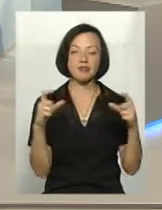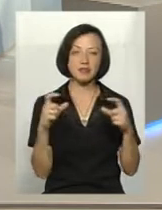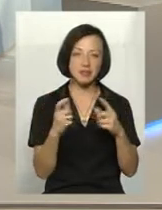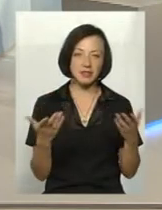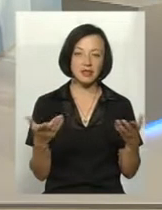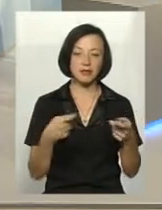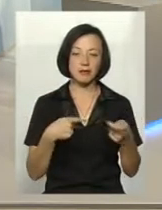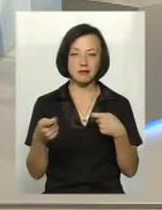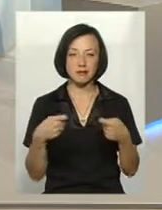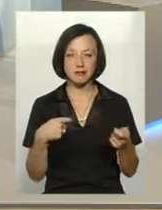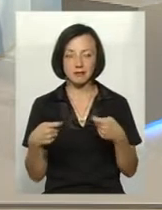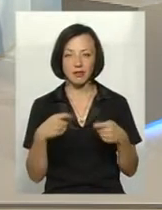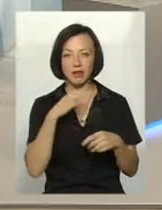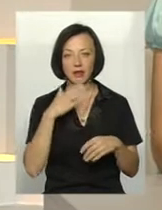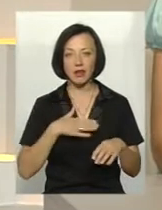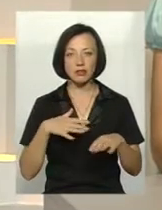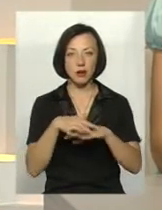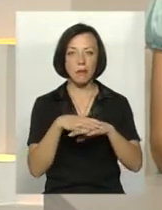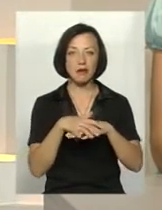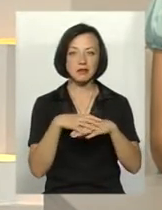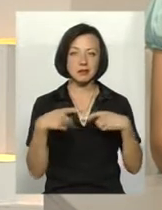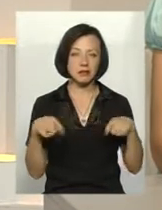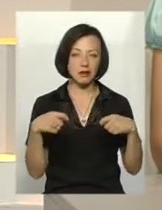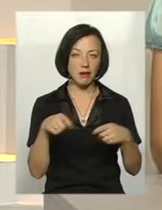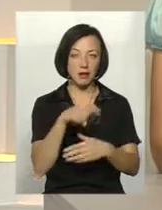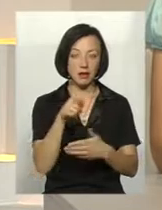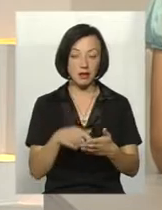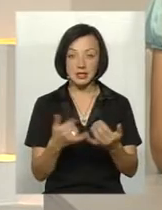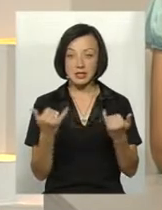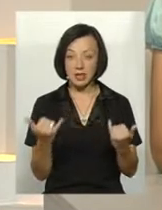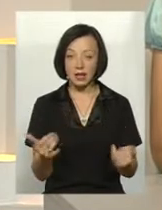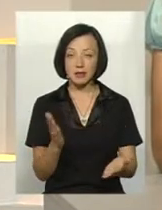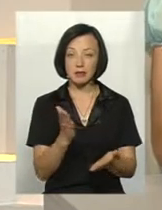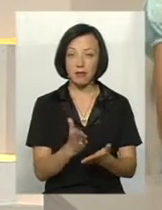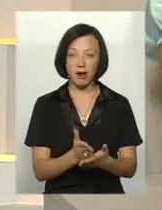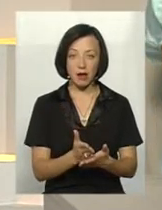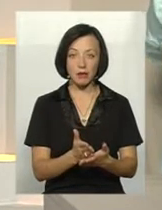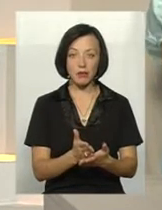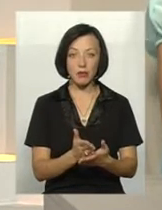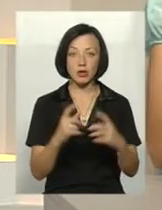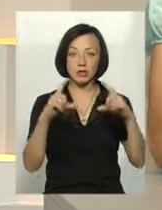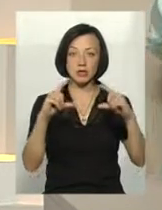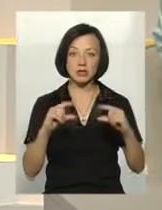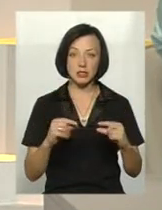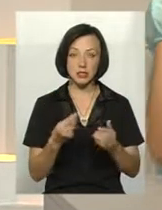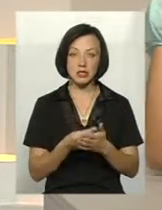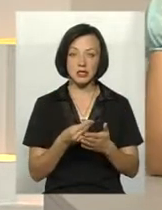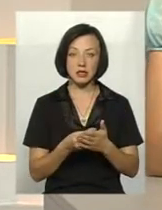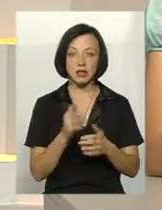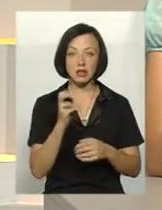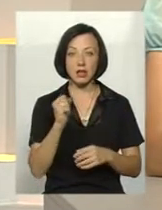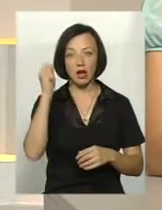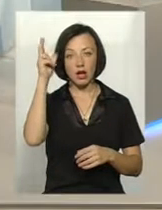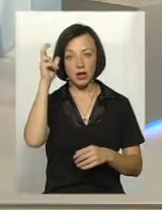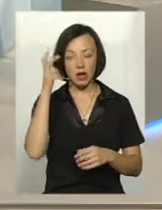в магазинах, на наших ринках? Зараз маємо дещо зниження ціни, зокрема, на ту саму